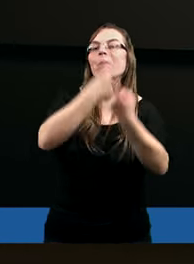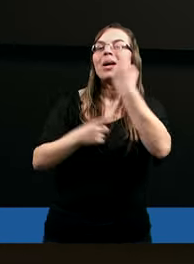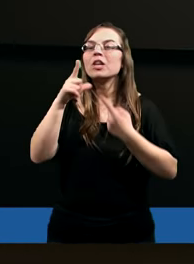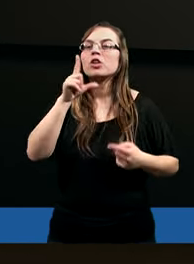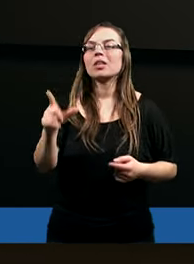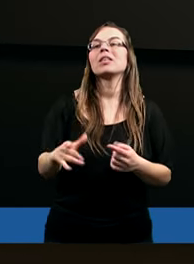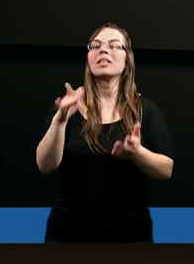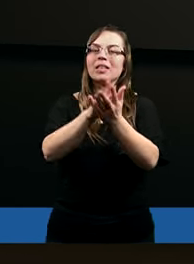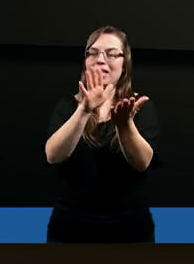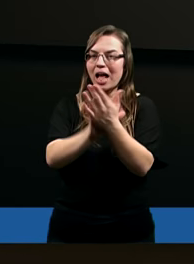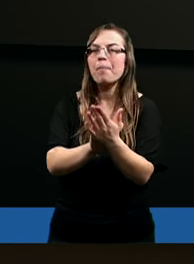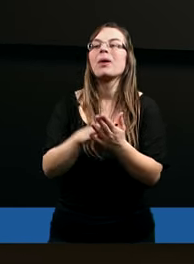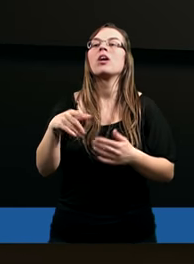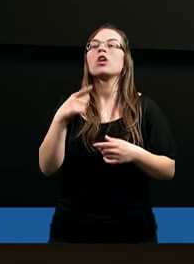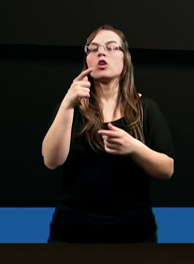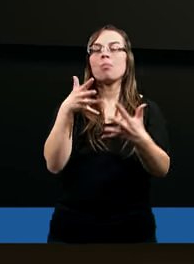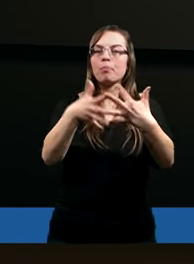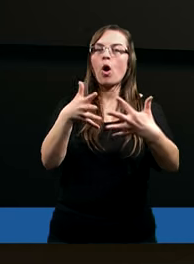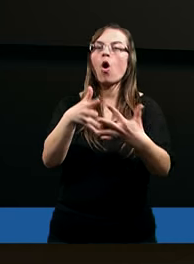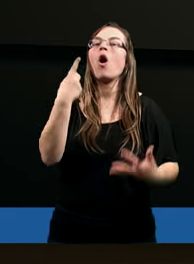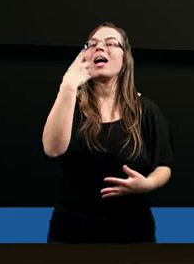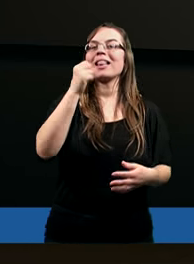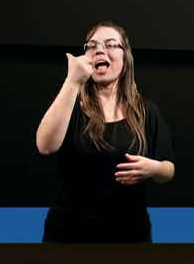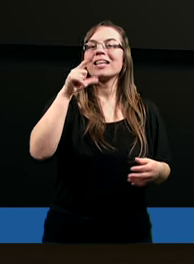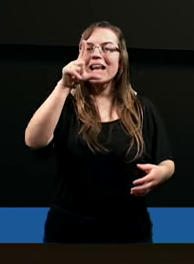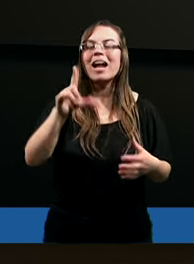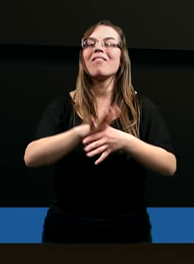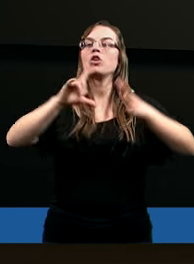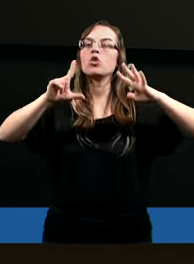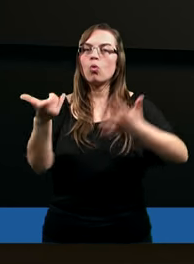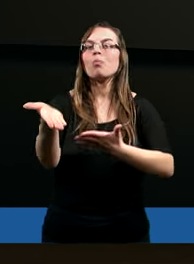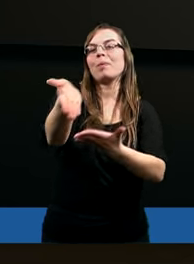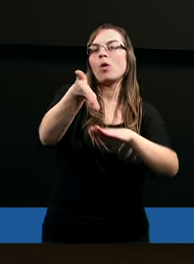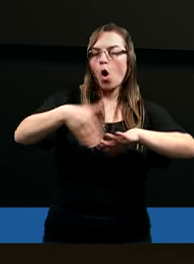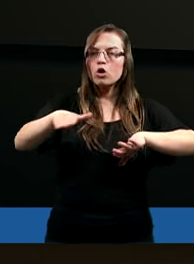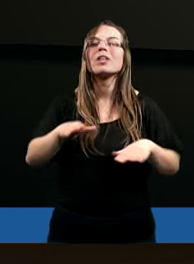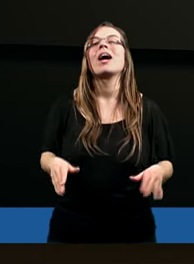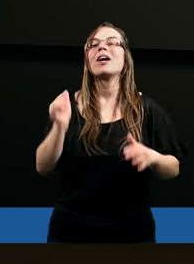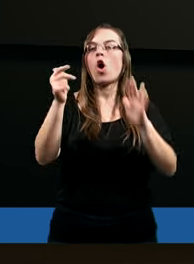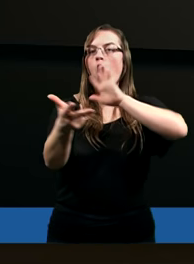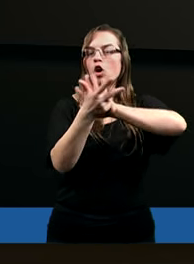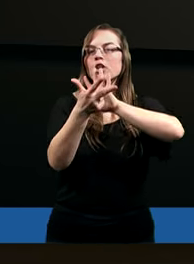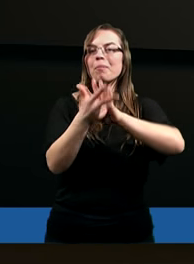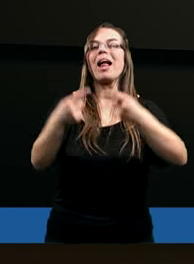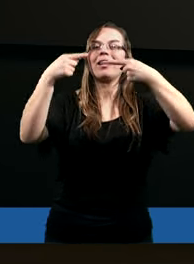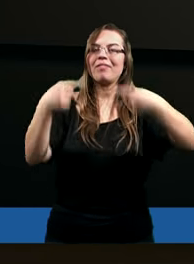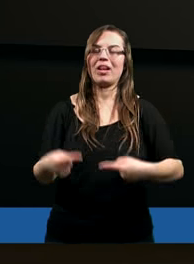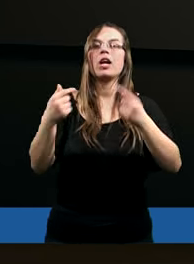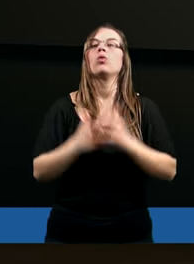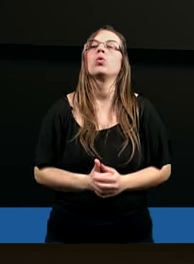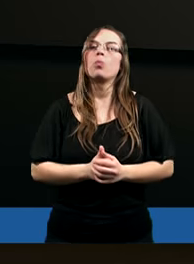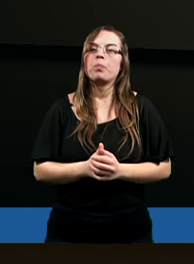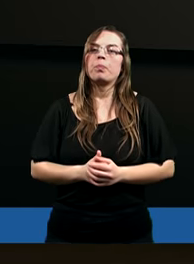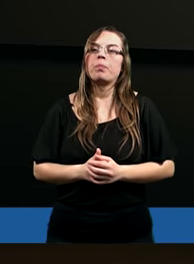zapisał prorok Daniel w siódmym rozdziale i osiemnastym wierszu.